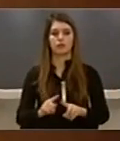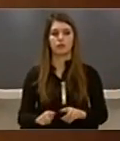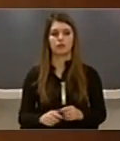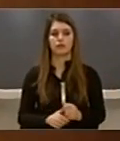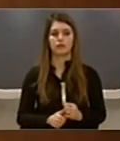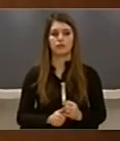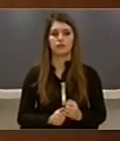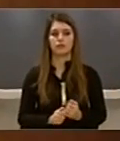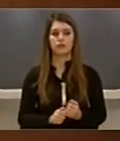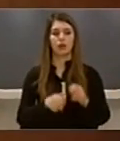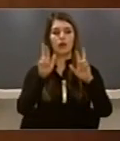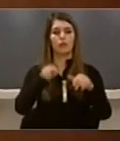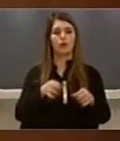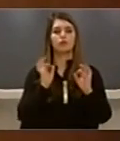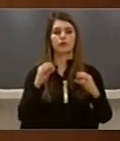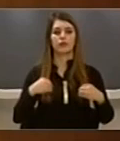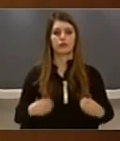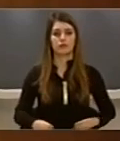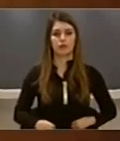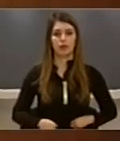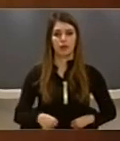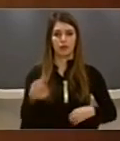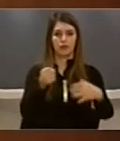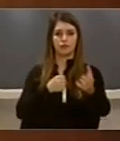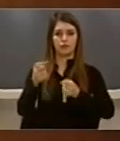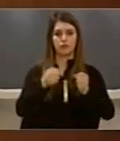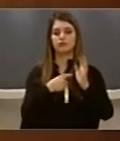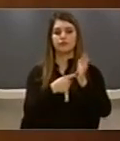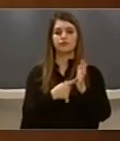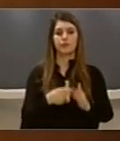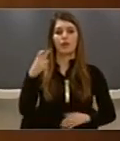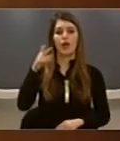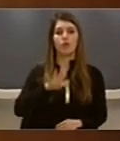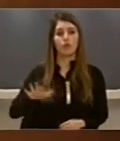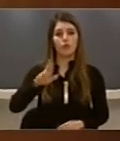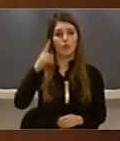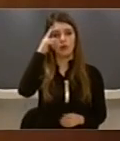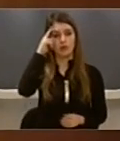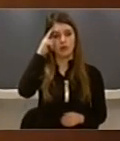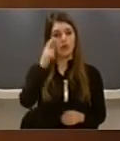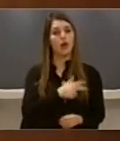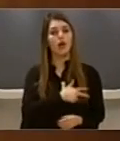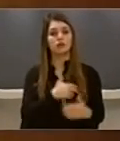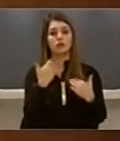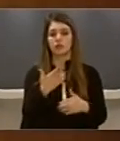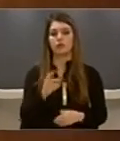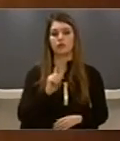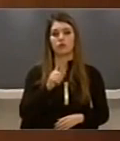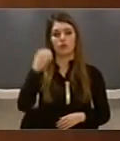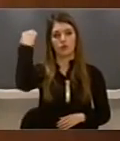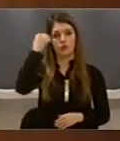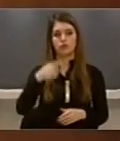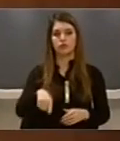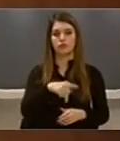Të sfiguarit me ekspert nërkomtare vendor Se shtetet e Evropës përndimore Nuk e njojnë të drejtën e azilit Për qëtëtarit Republikës